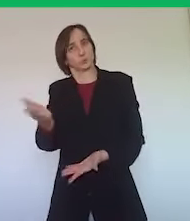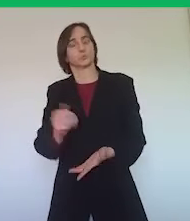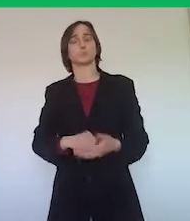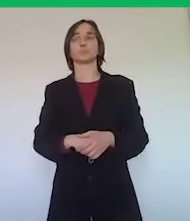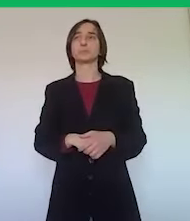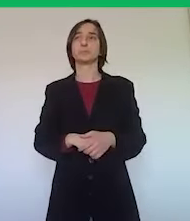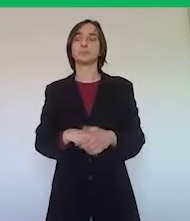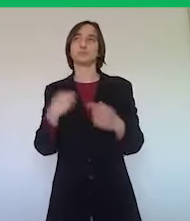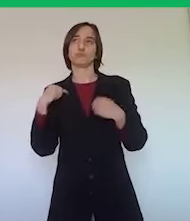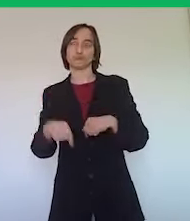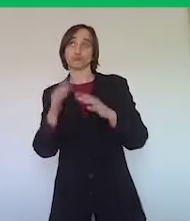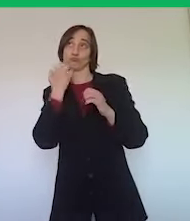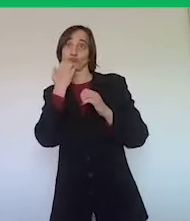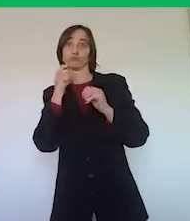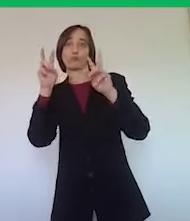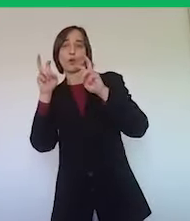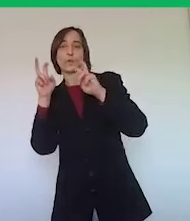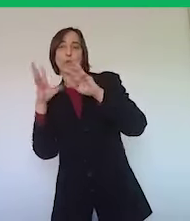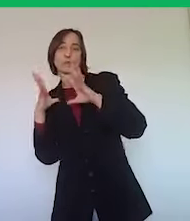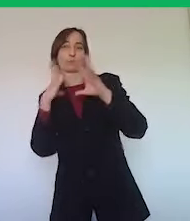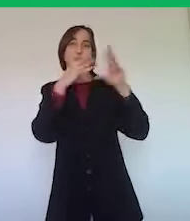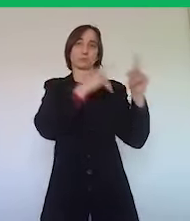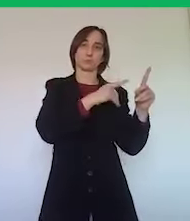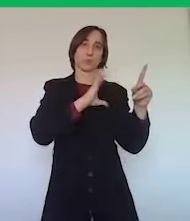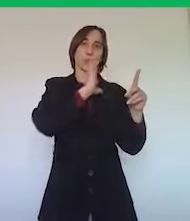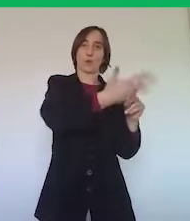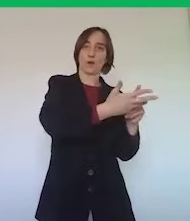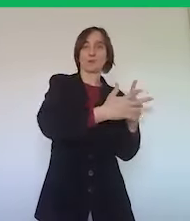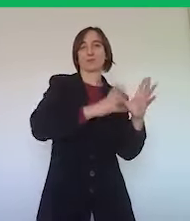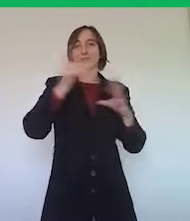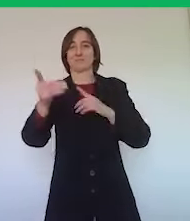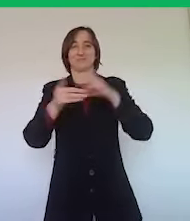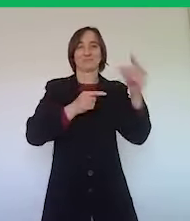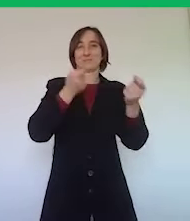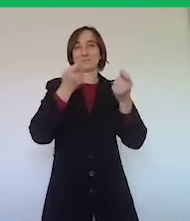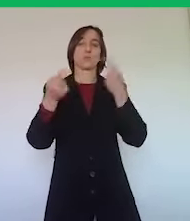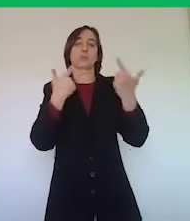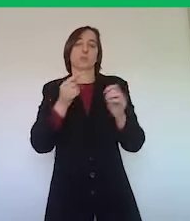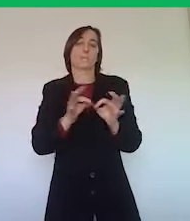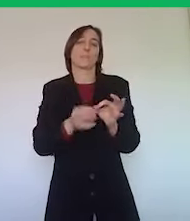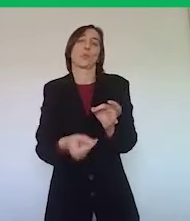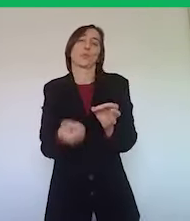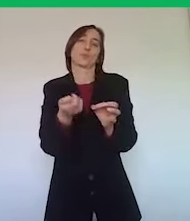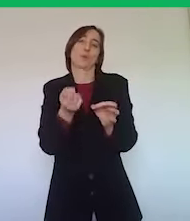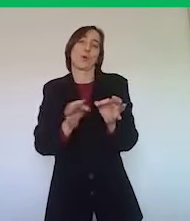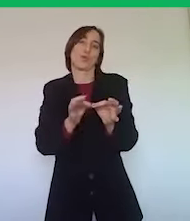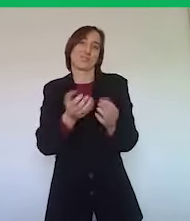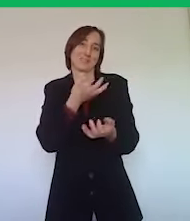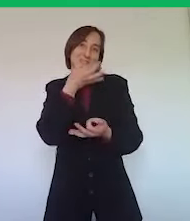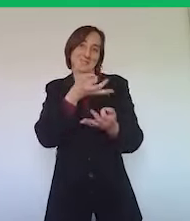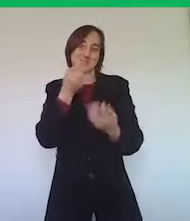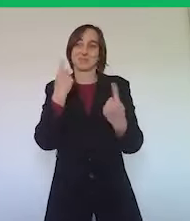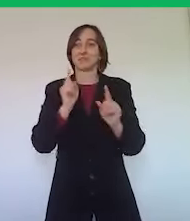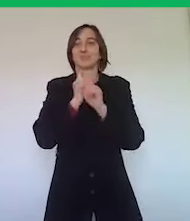schematica e passo da un argomento all'altro per poter dare ancora nei minuti che sono rimasti alcune